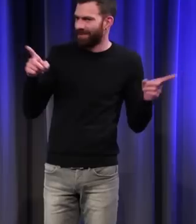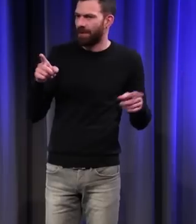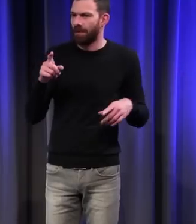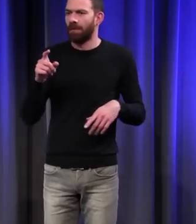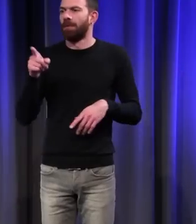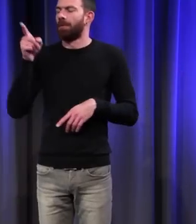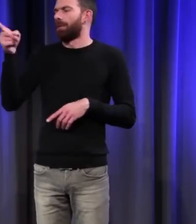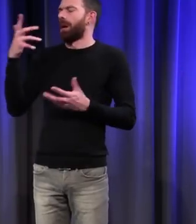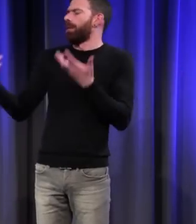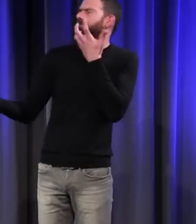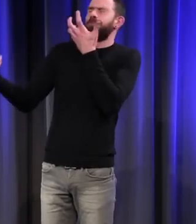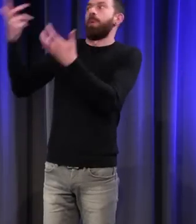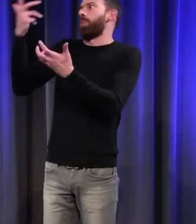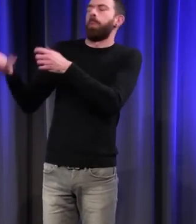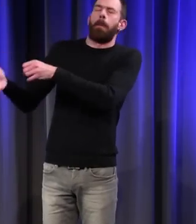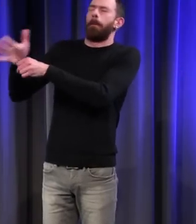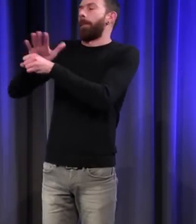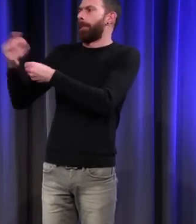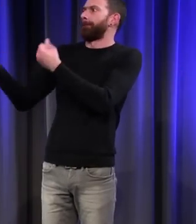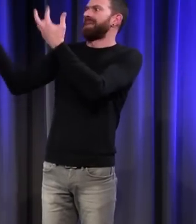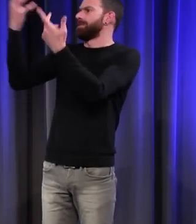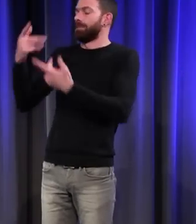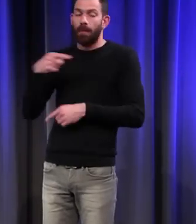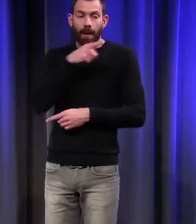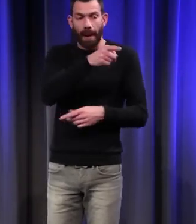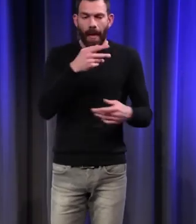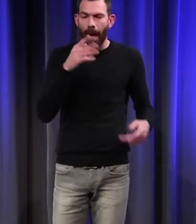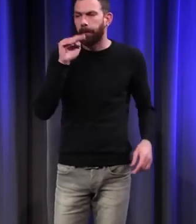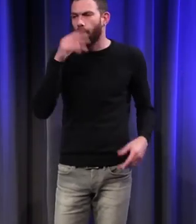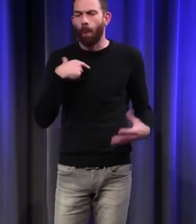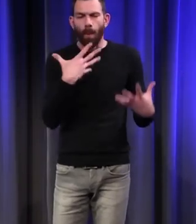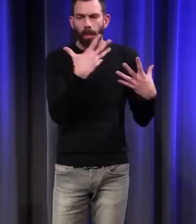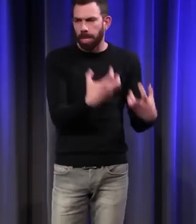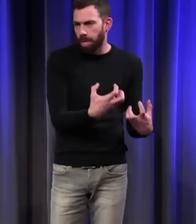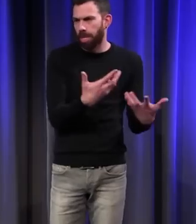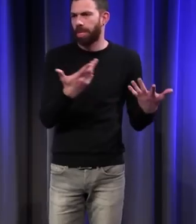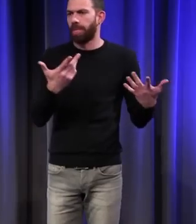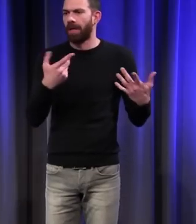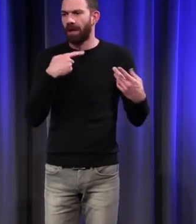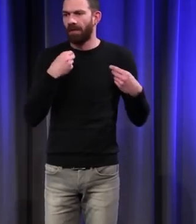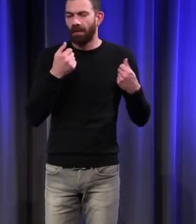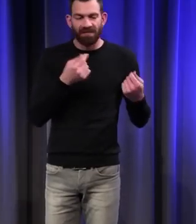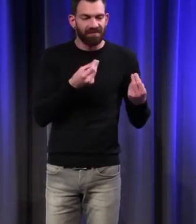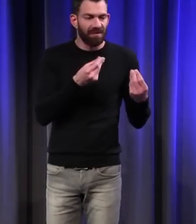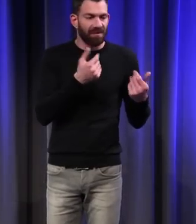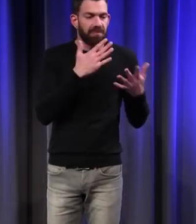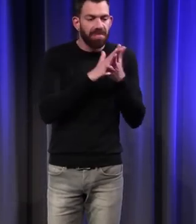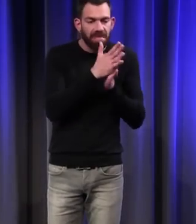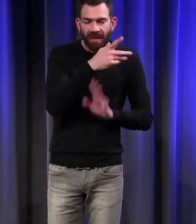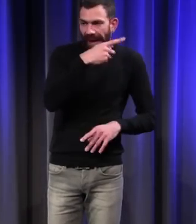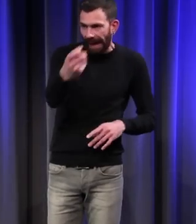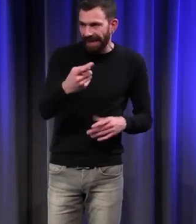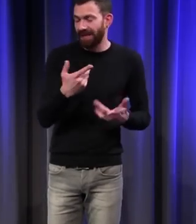vif, lumineux d'un côté et délavé, tenant mal sur l'étoffe, de l'autre, un peu grisé.